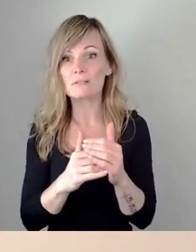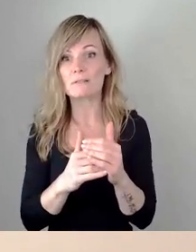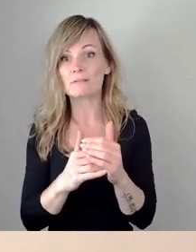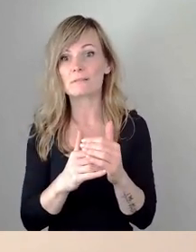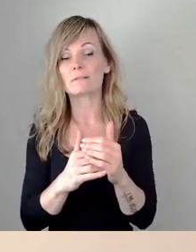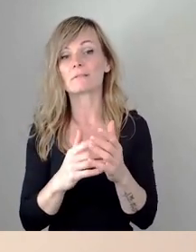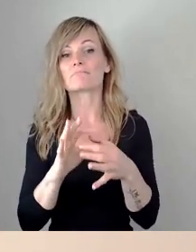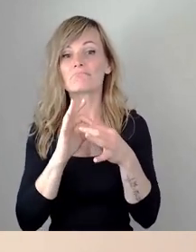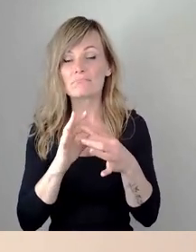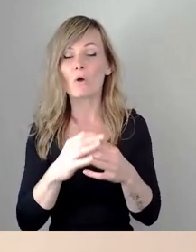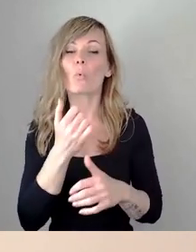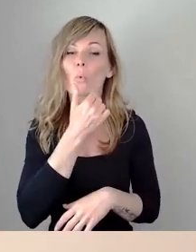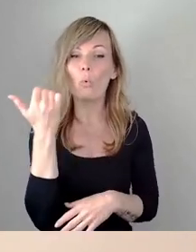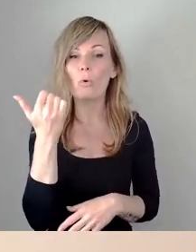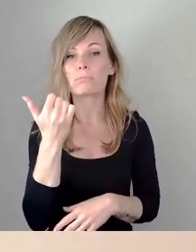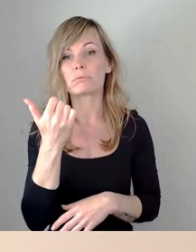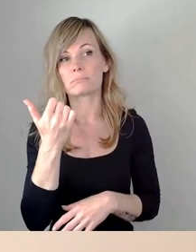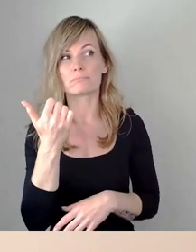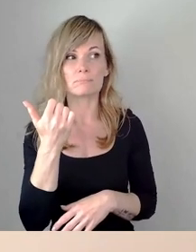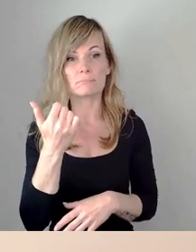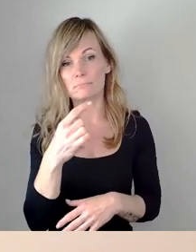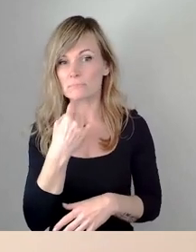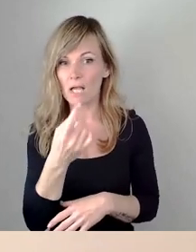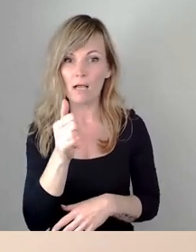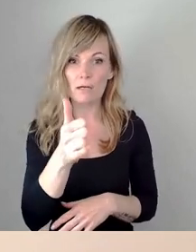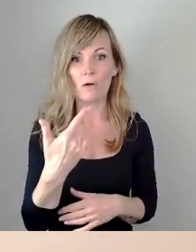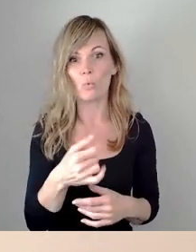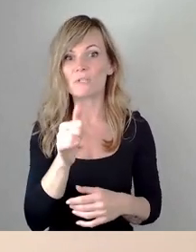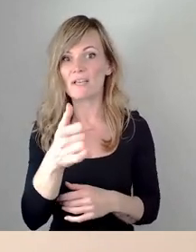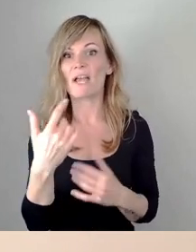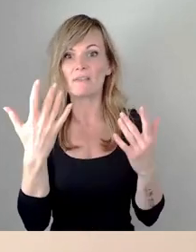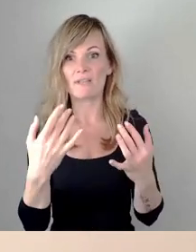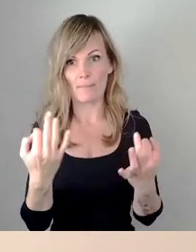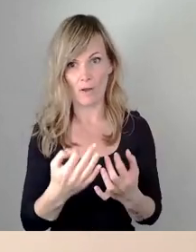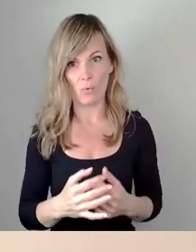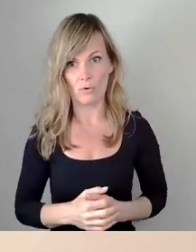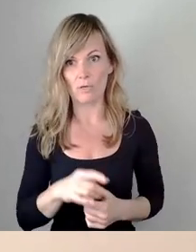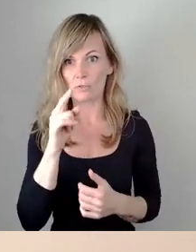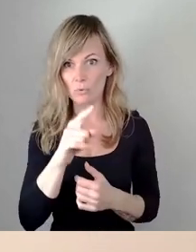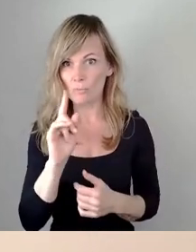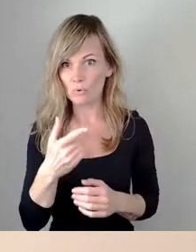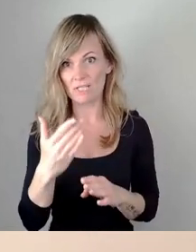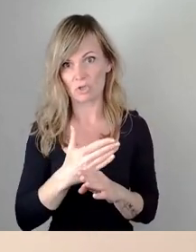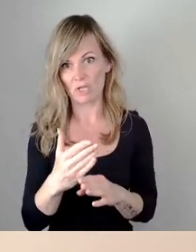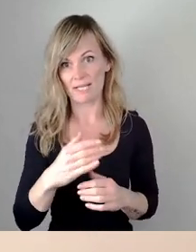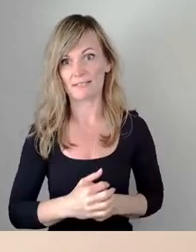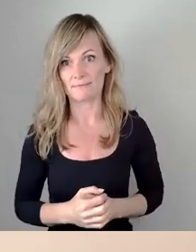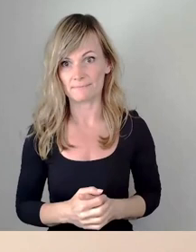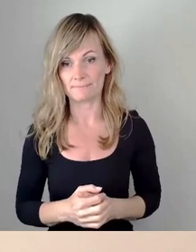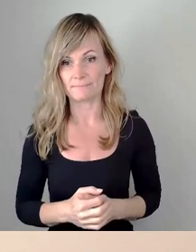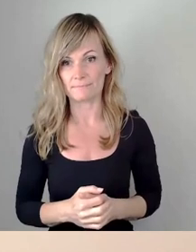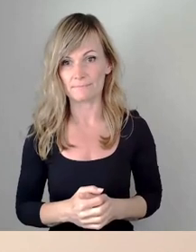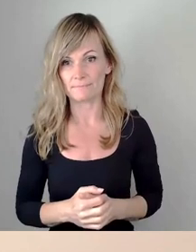Hausmarke sagen sollen, was ungefähr gebraucht wird. Dort müssen wir ohnehin dann entscheiden, wenn es das Budget